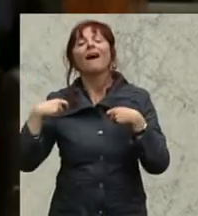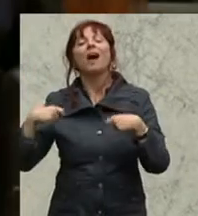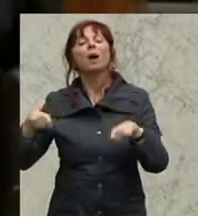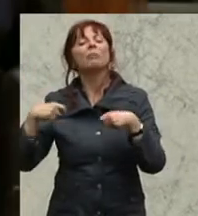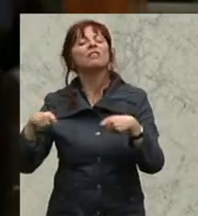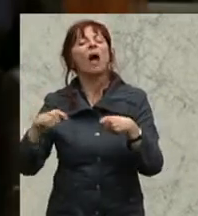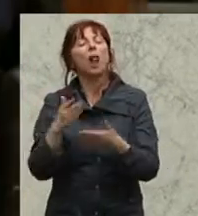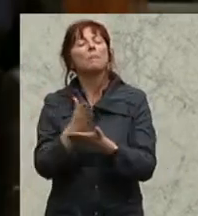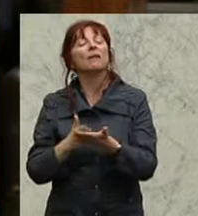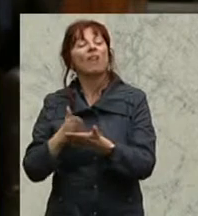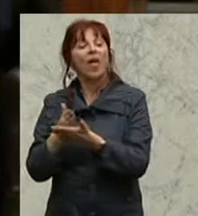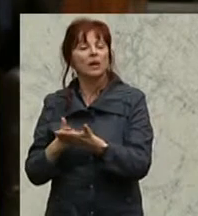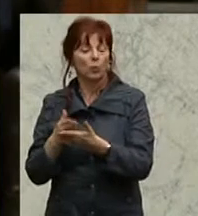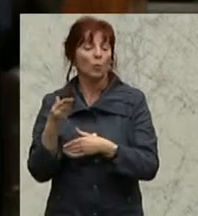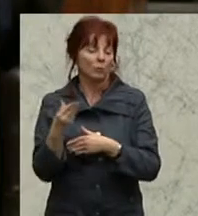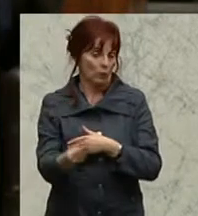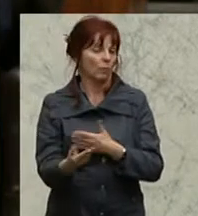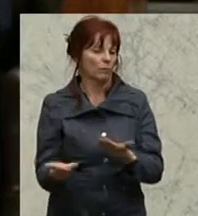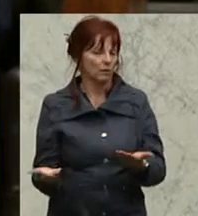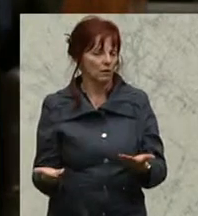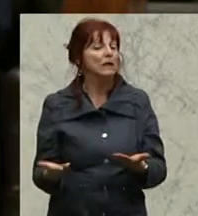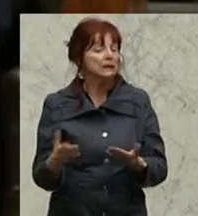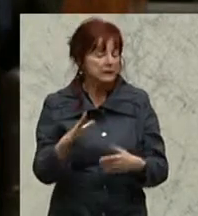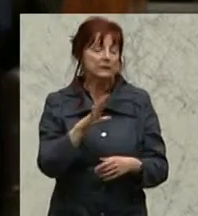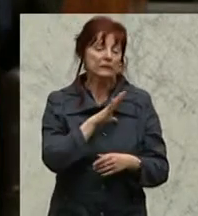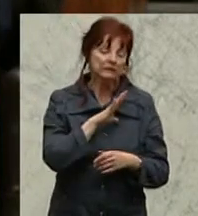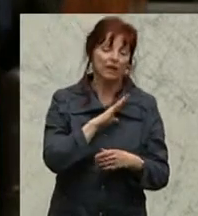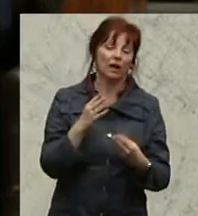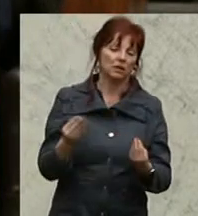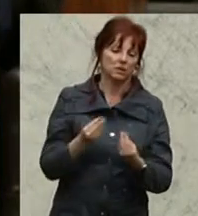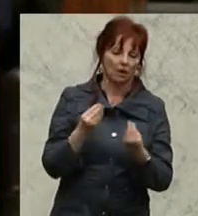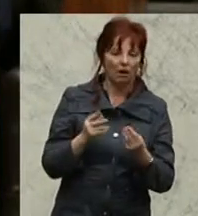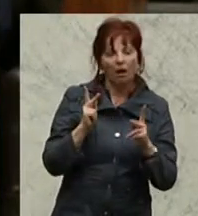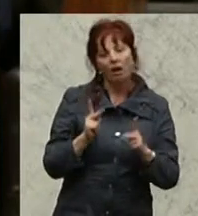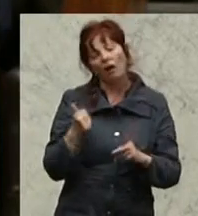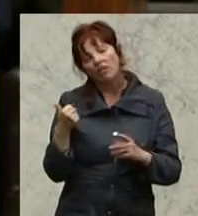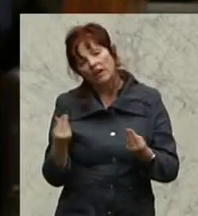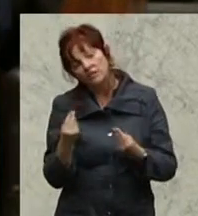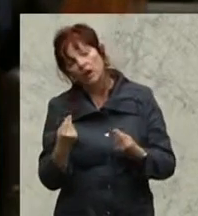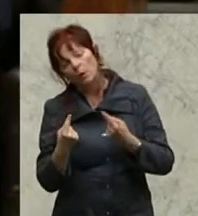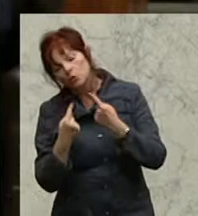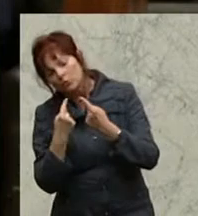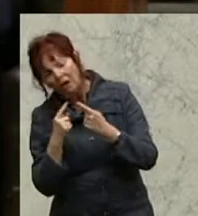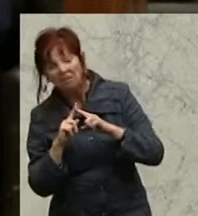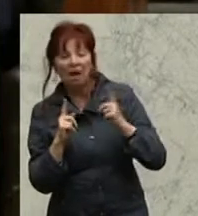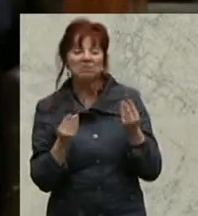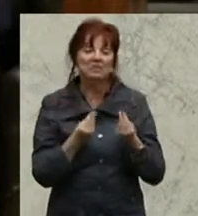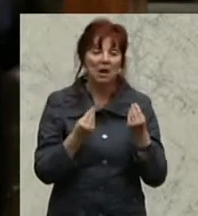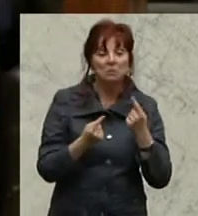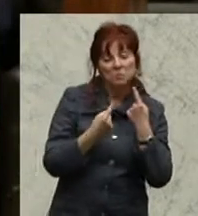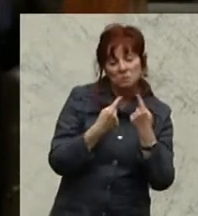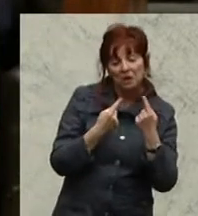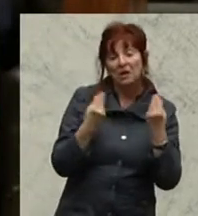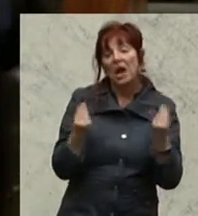eine gefährliche Sache, ja? Ich sage es Ihnen nur, also man kann über das eine und das andere reden, wo man gewisse Dinge dazu bezahlt, aber nicht überall.